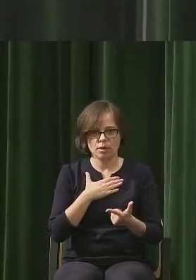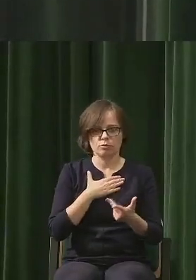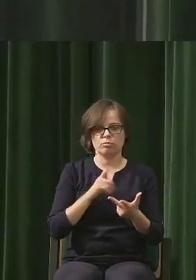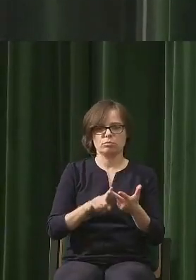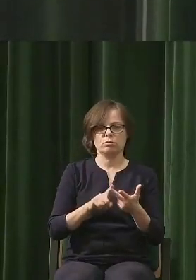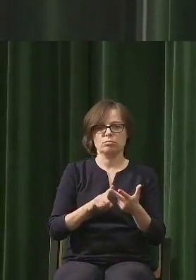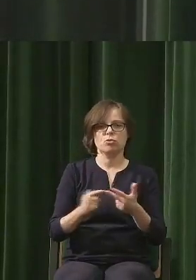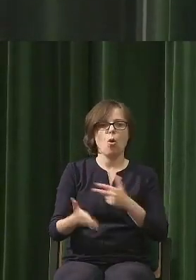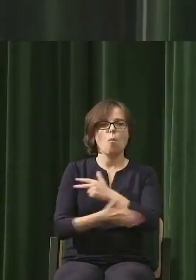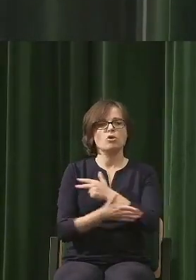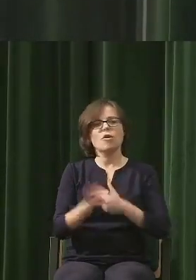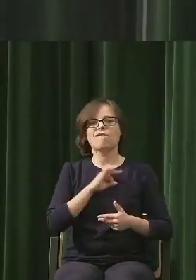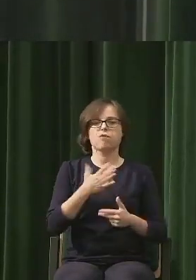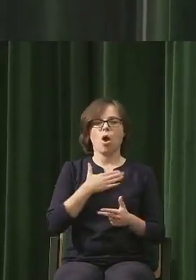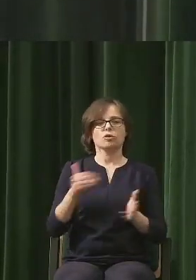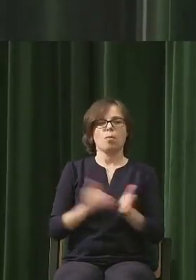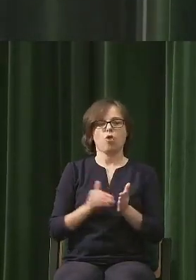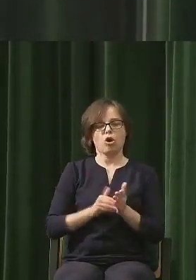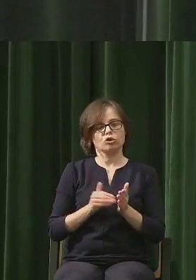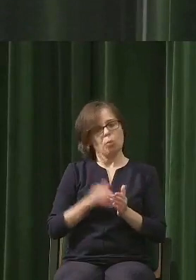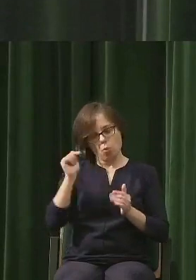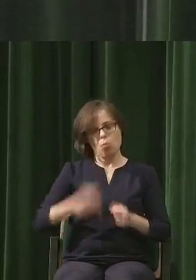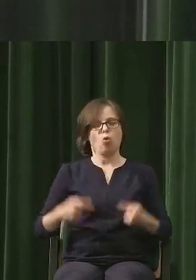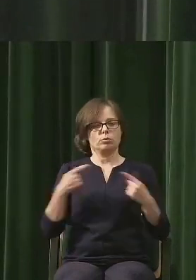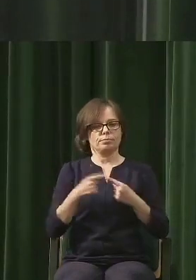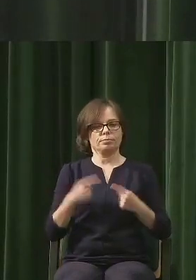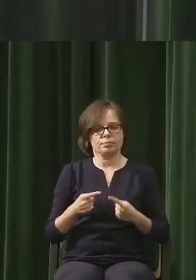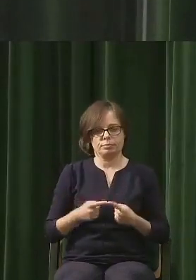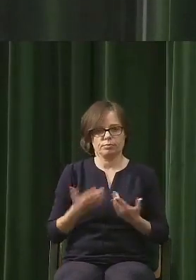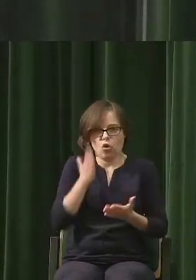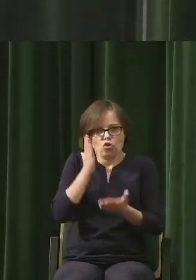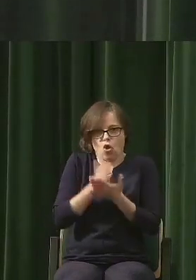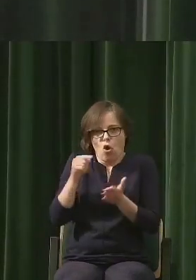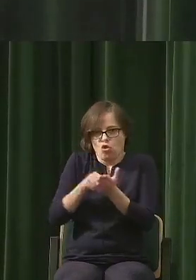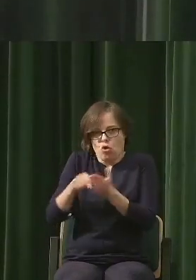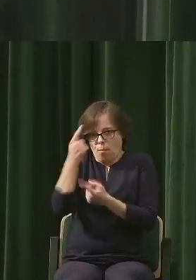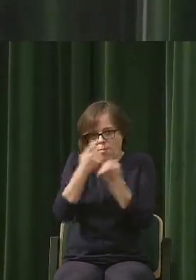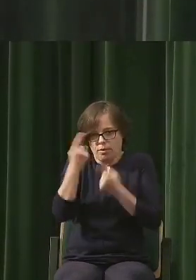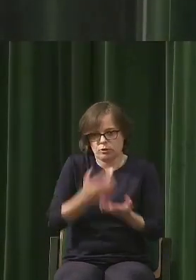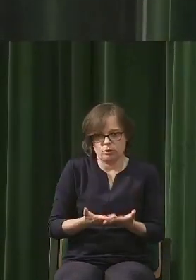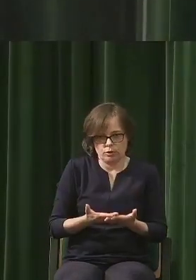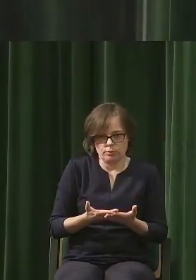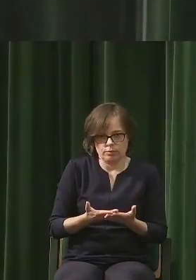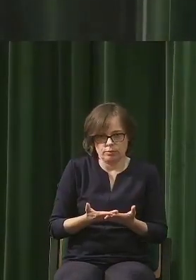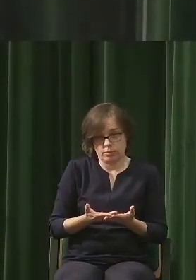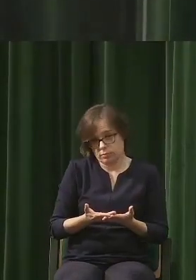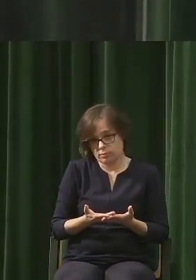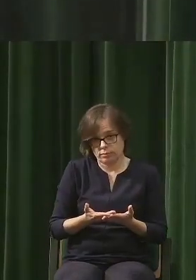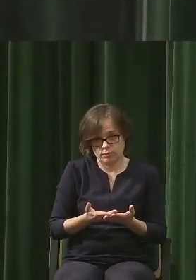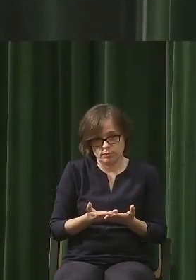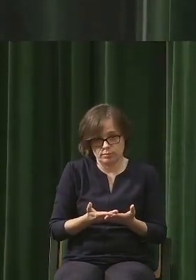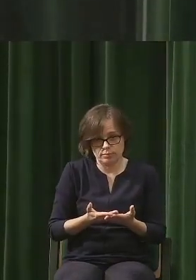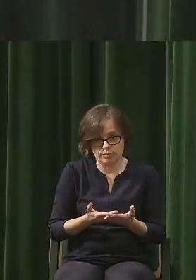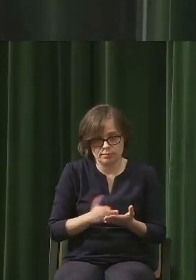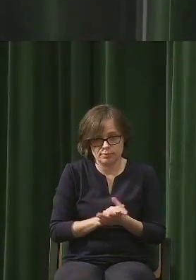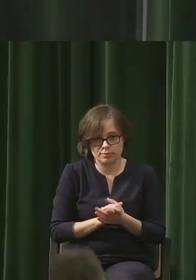podstawowych swoich własnych egoistycznych pragnień. Więc ja